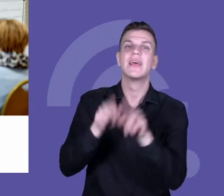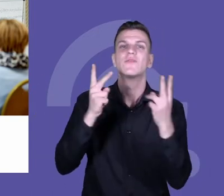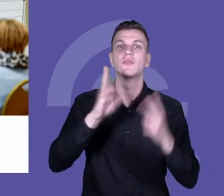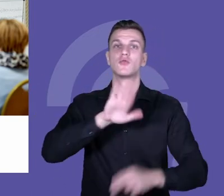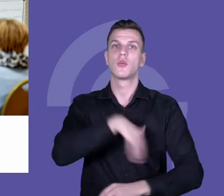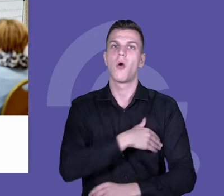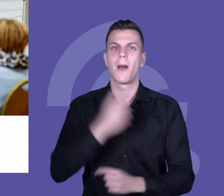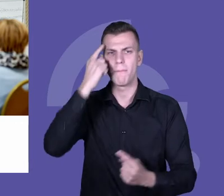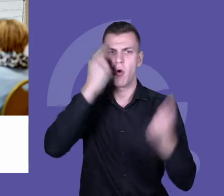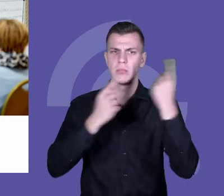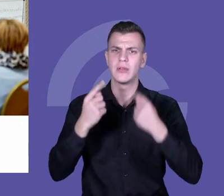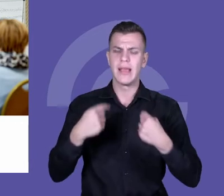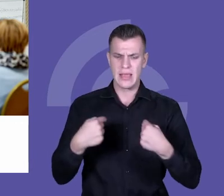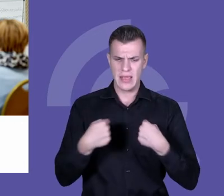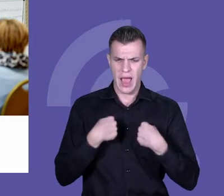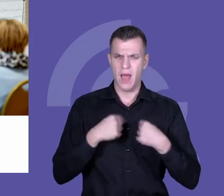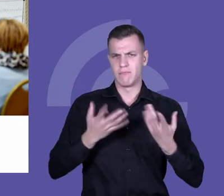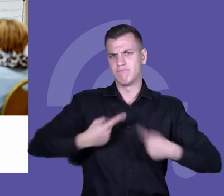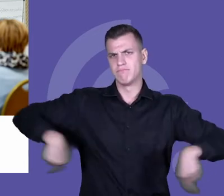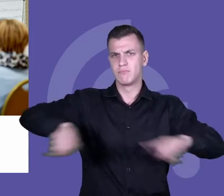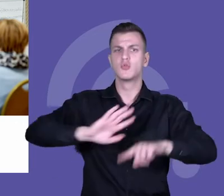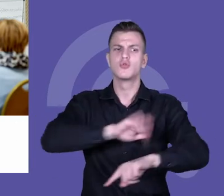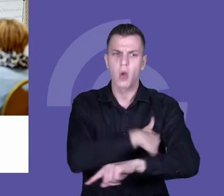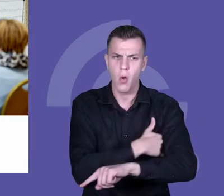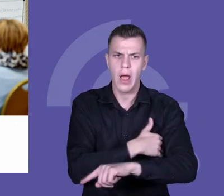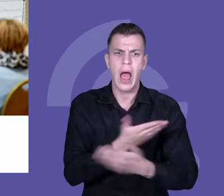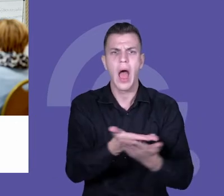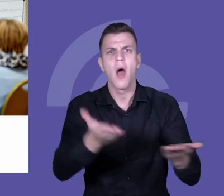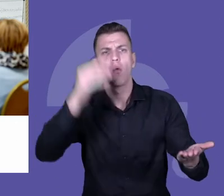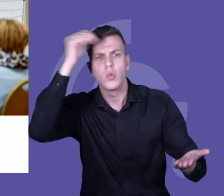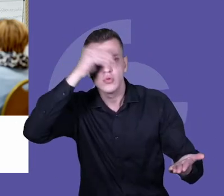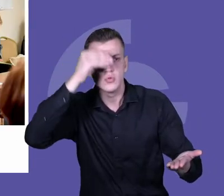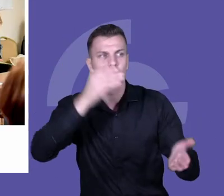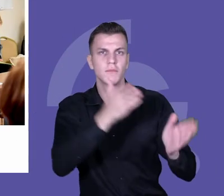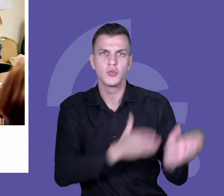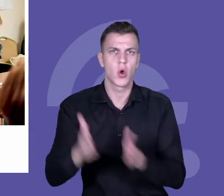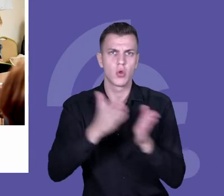o swojej roli i przygotowaniu młodych ludzi do dorosłego życia.